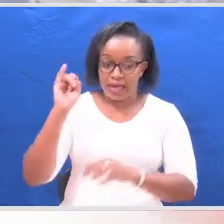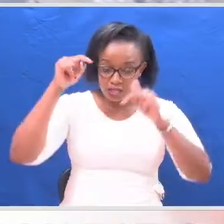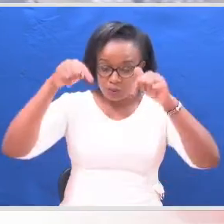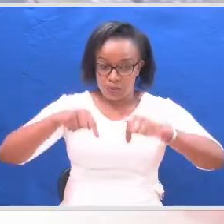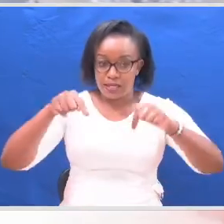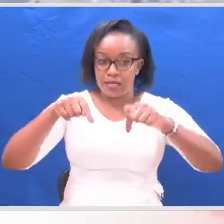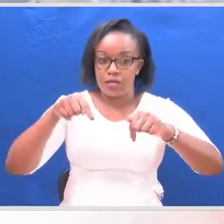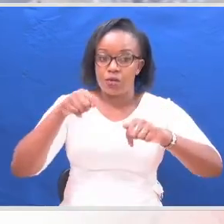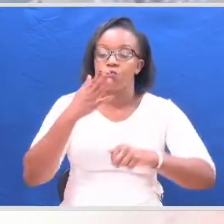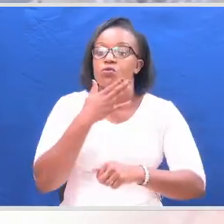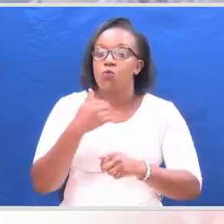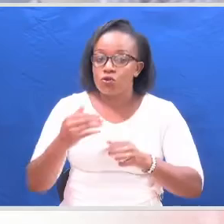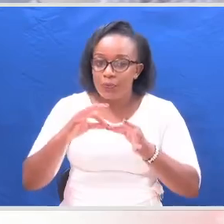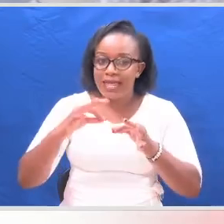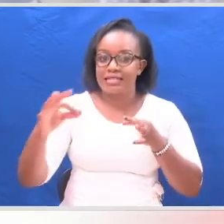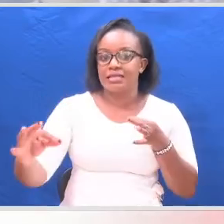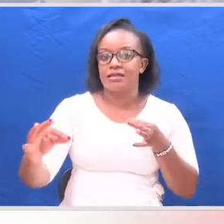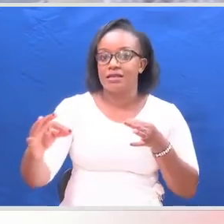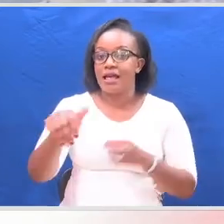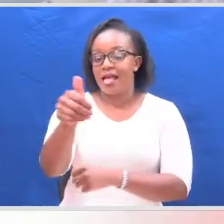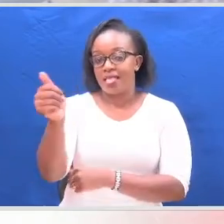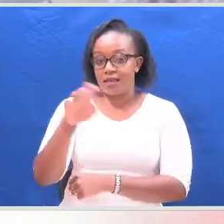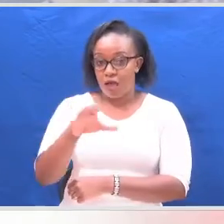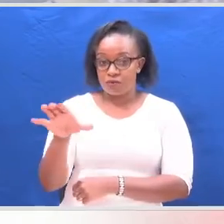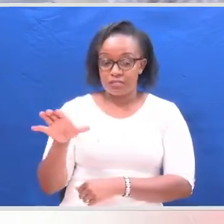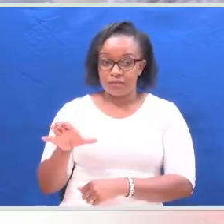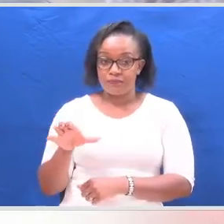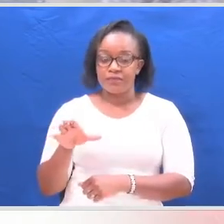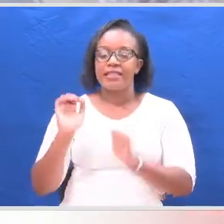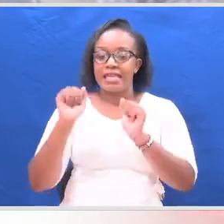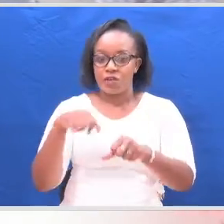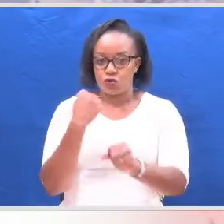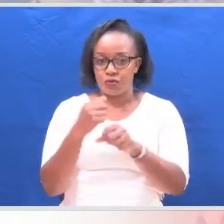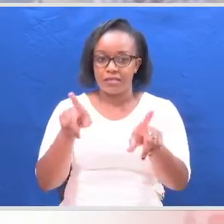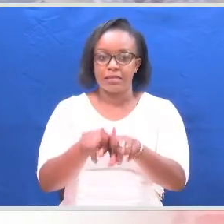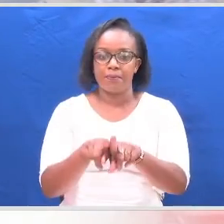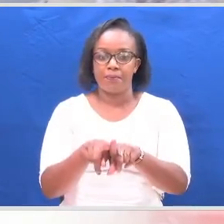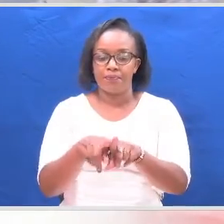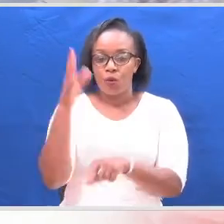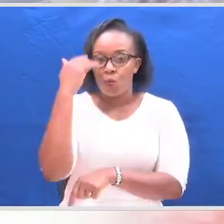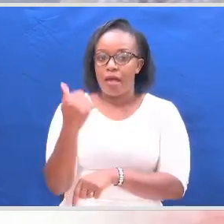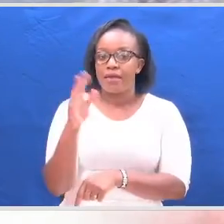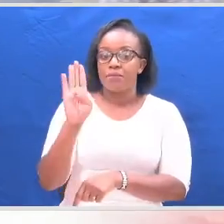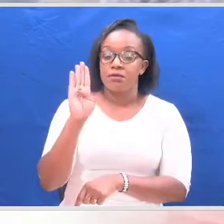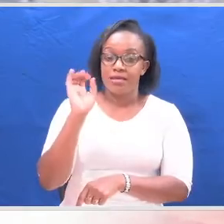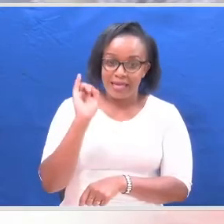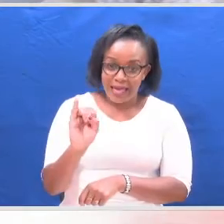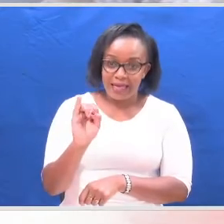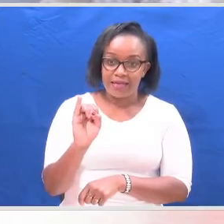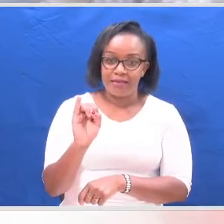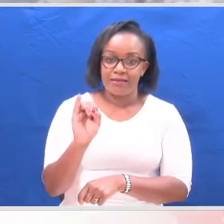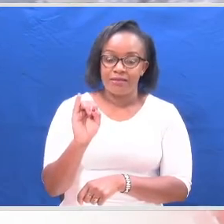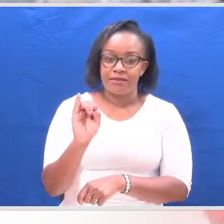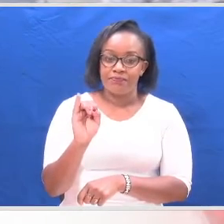we want it to be extended so that other counties also do the same because BBI is the panacea